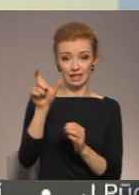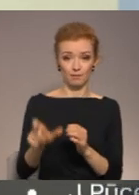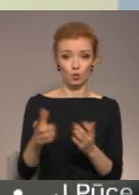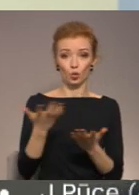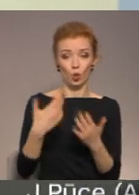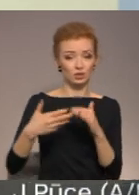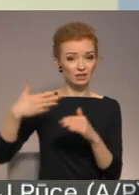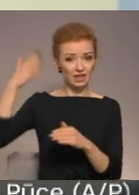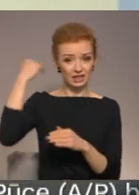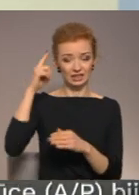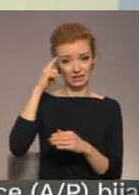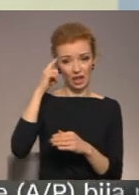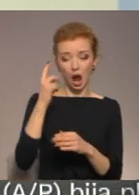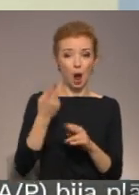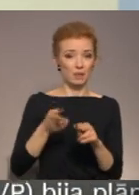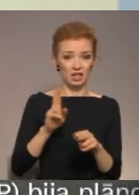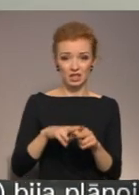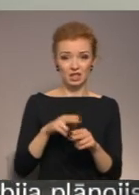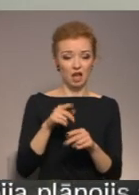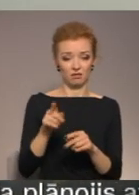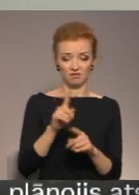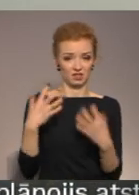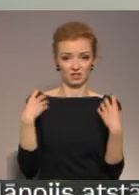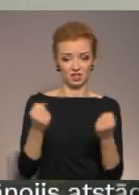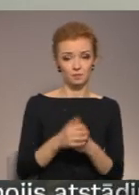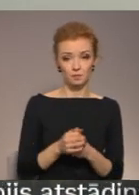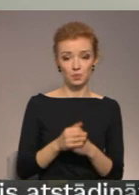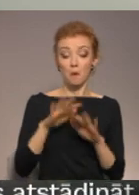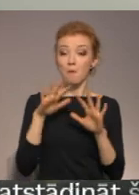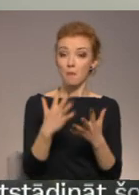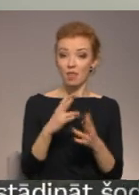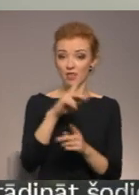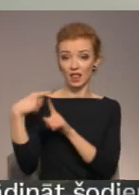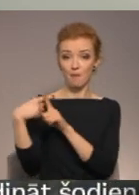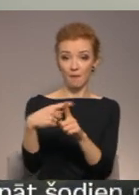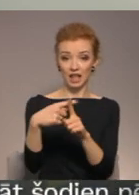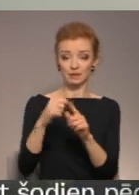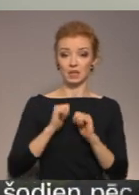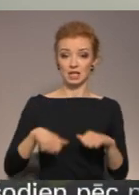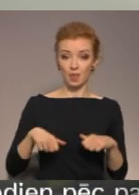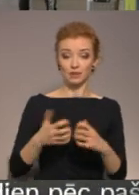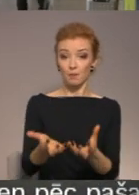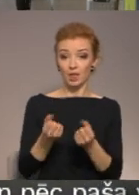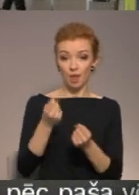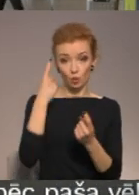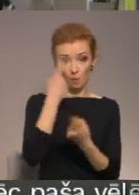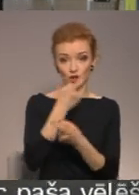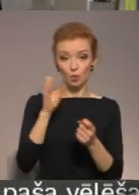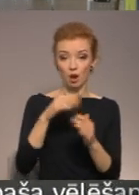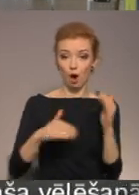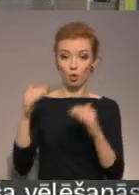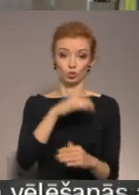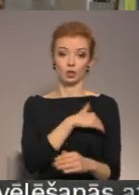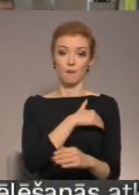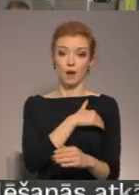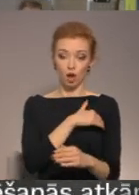zināmi. Parasti tā ir viegla slimība. Savukārt neatliekamās palīdzības dienestā, pieņemot izsaukumu par augstu temperatūru,